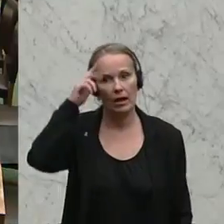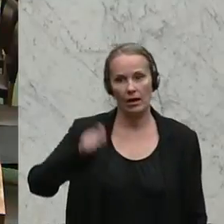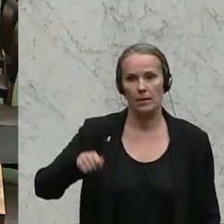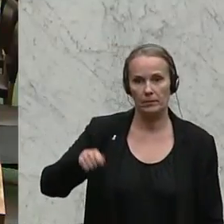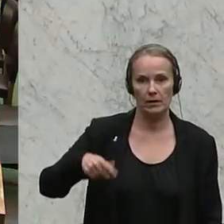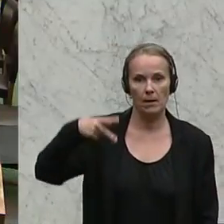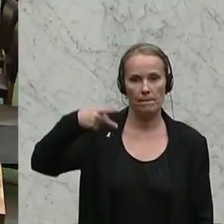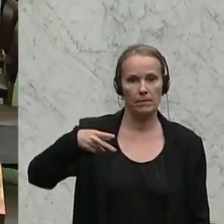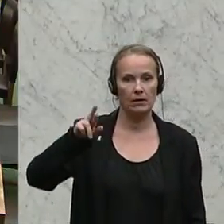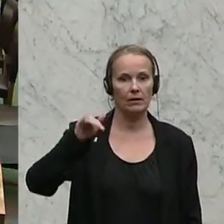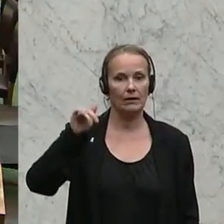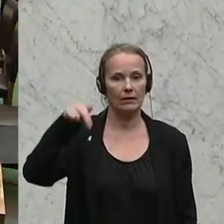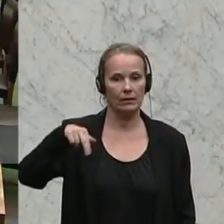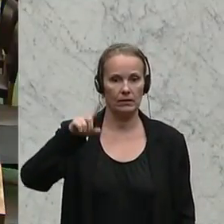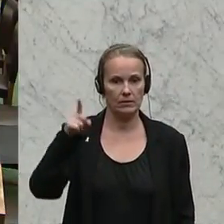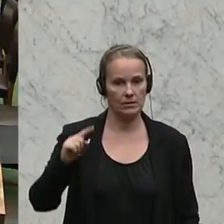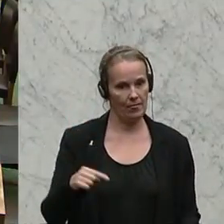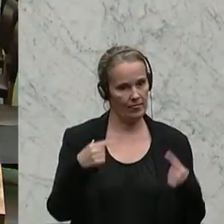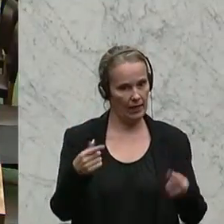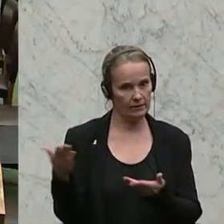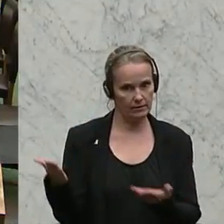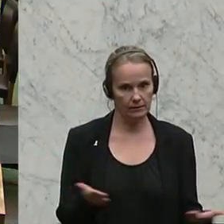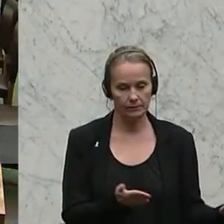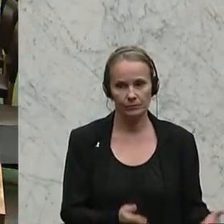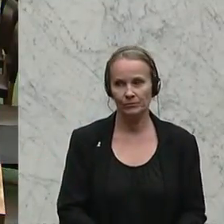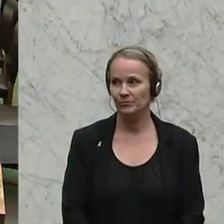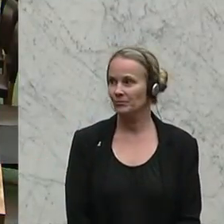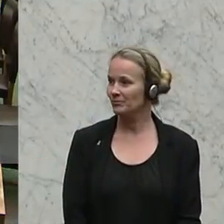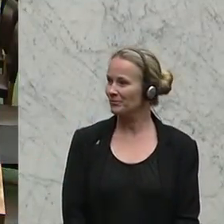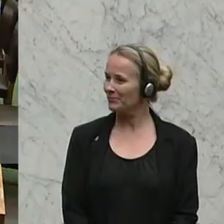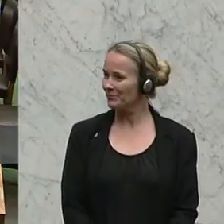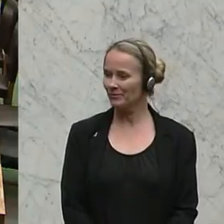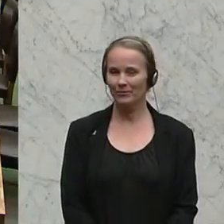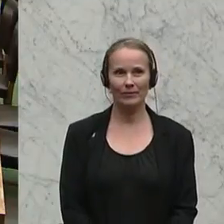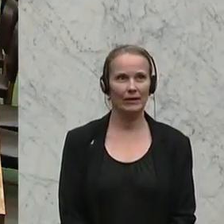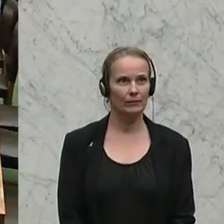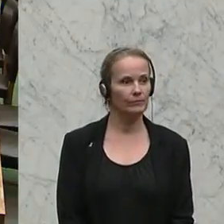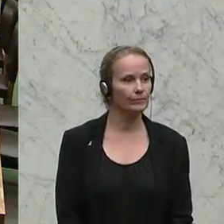Letzter zum Wort gemeldeter Redner ist Nikolaus Prinz, ebenfalls von der ÖVP.